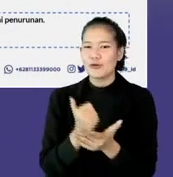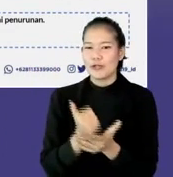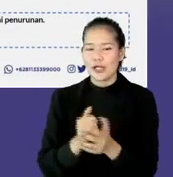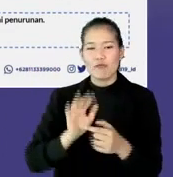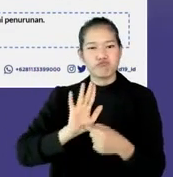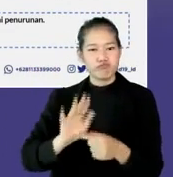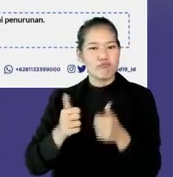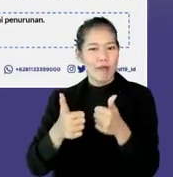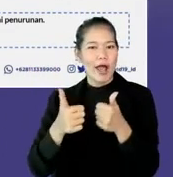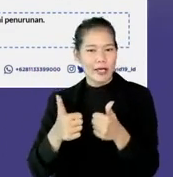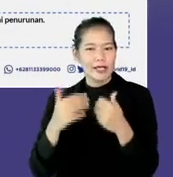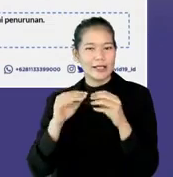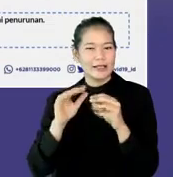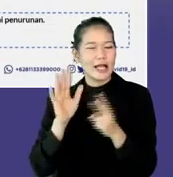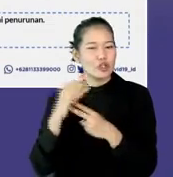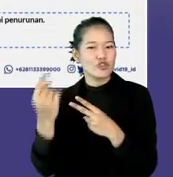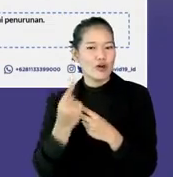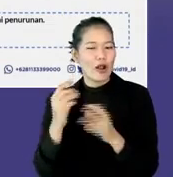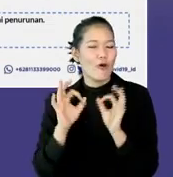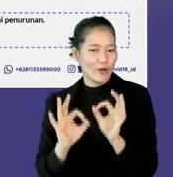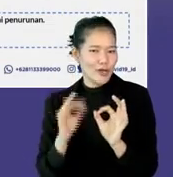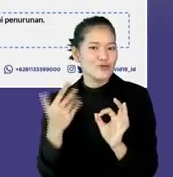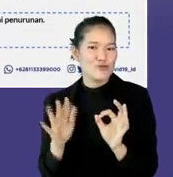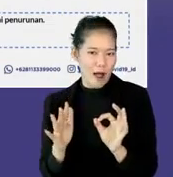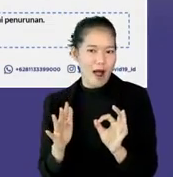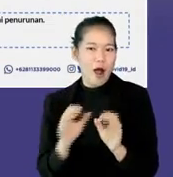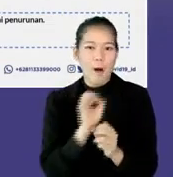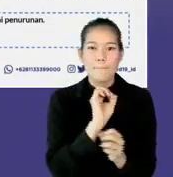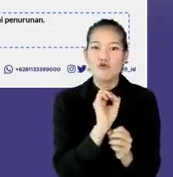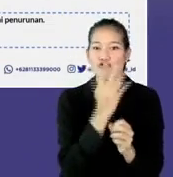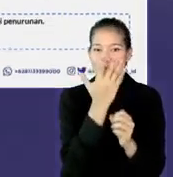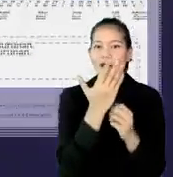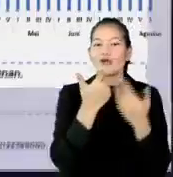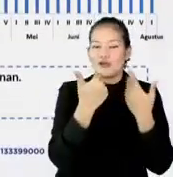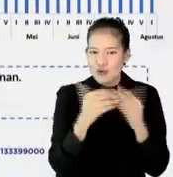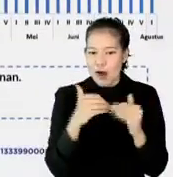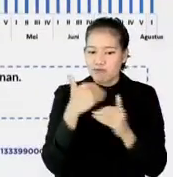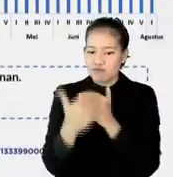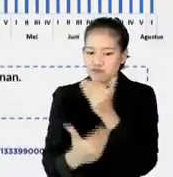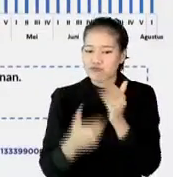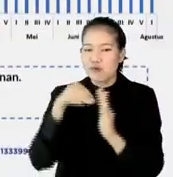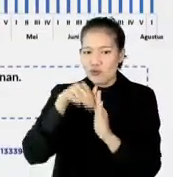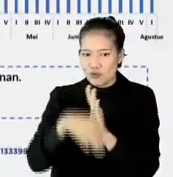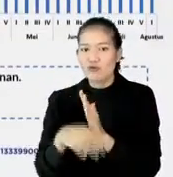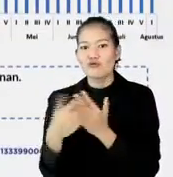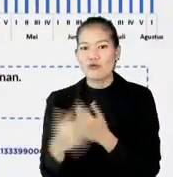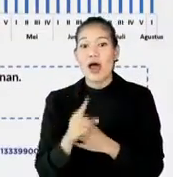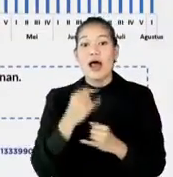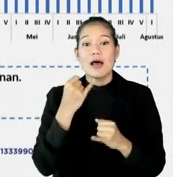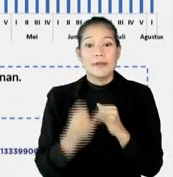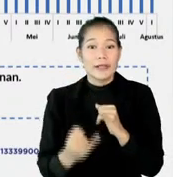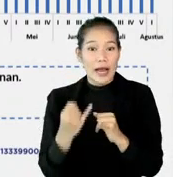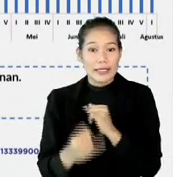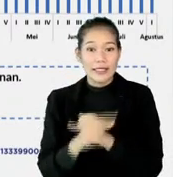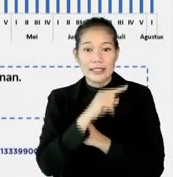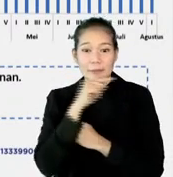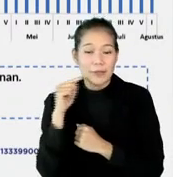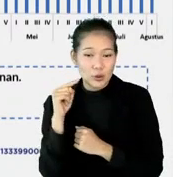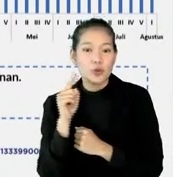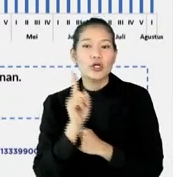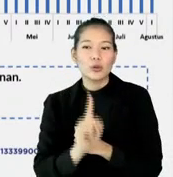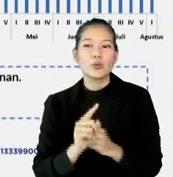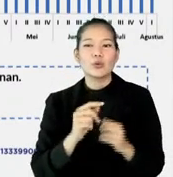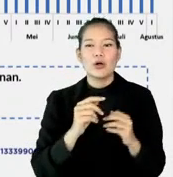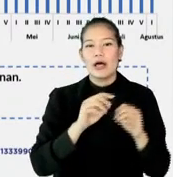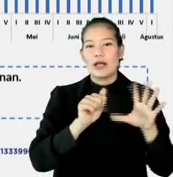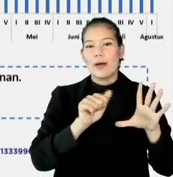baik nih kita lihat di level nasional gitu ya. Kita sudah lewat dari puncak. Sudah turun 25 persen. Seminggu terakhir jumlah kasus aktif kita turun lebih